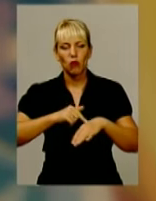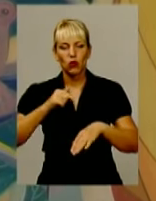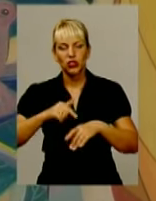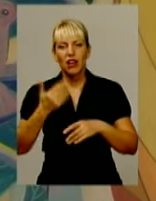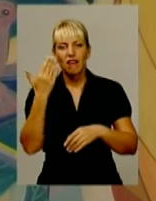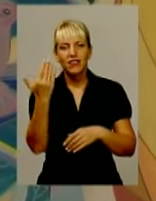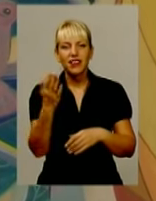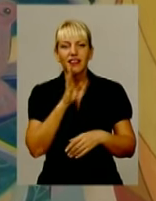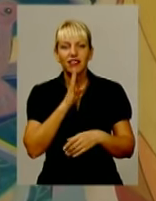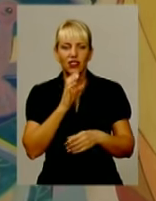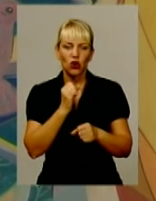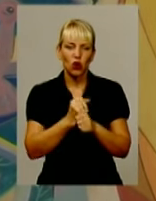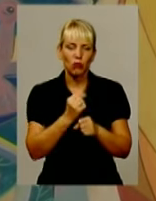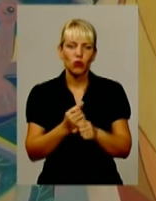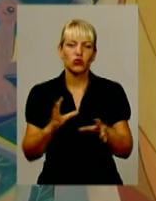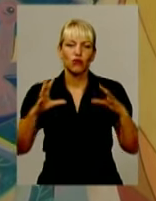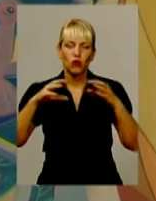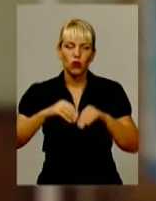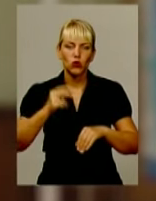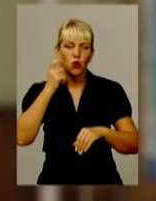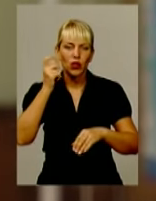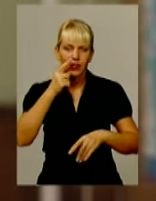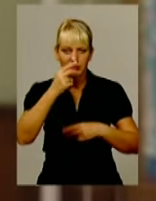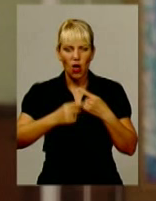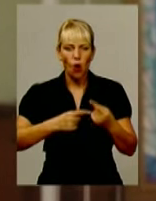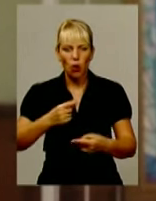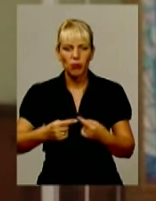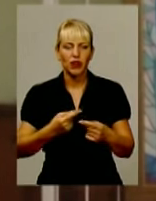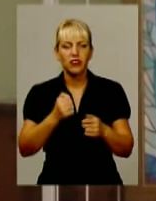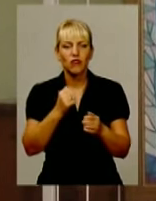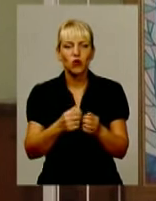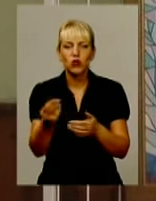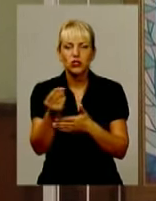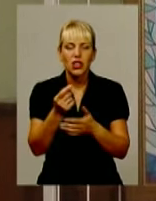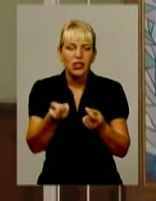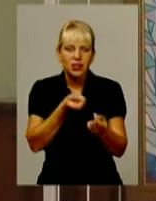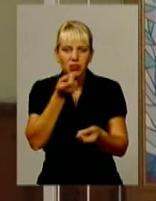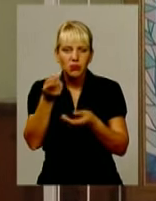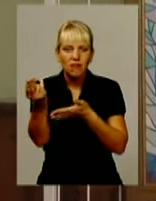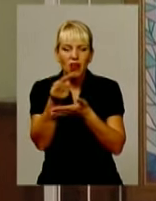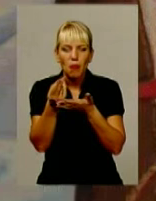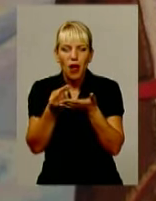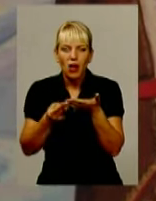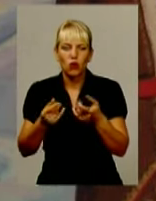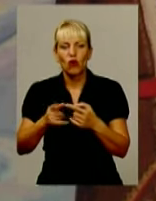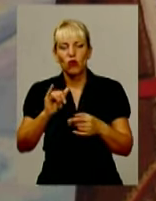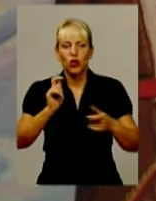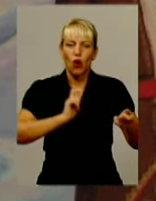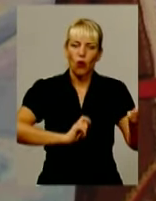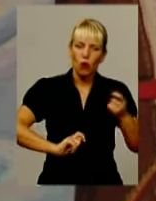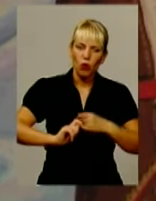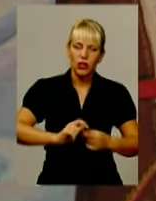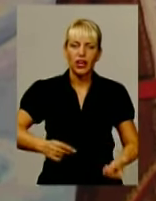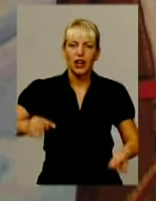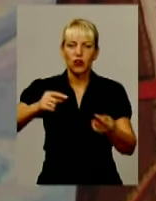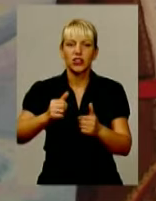українських пісень, обрядів та свят. Кожну картину художниця вимальовує до дрібниць. І елементи інтер'єру, і одяг характерний для